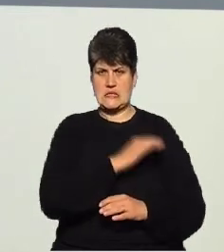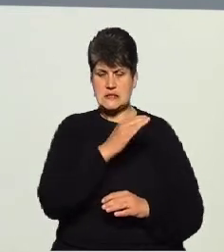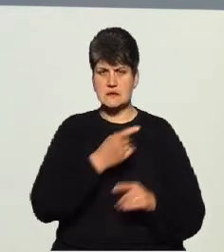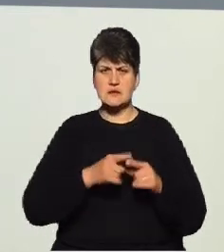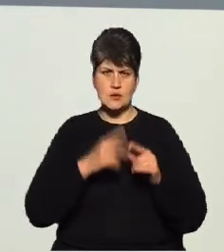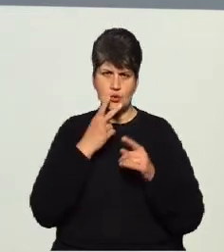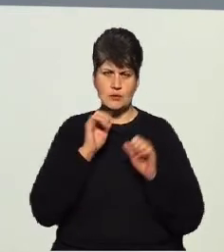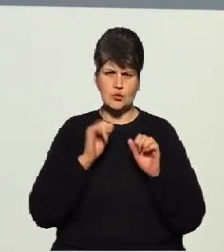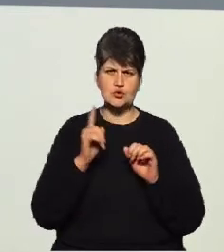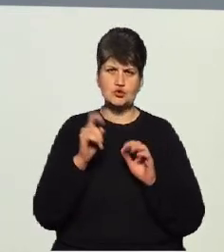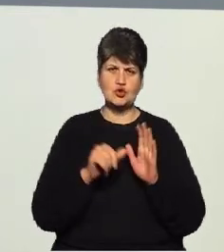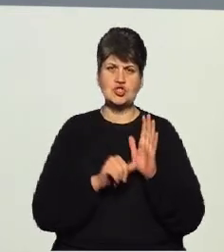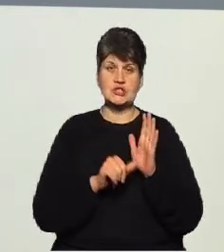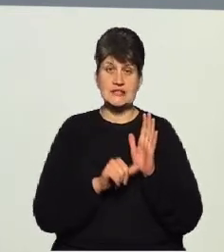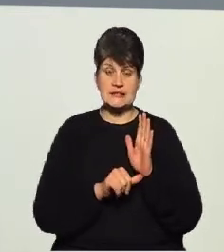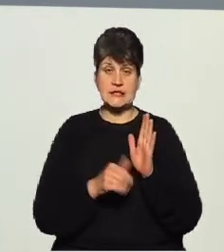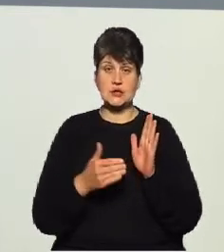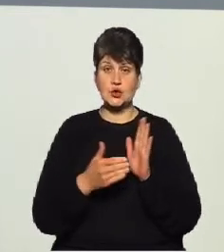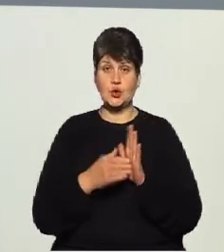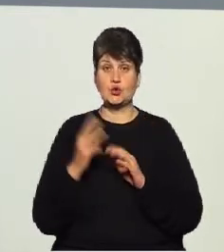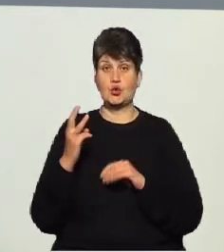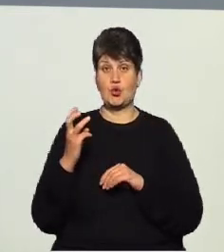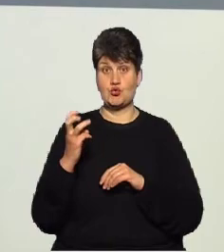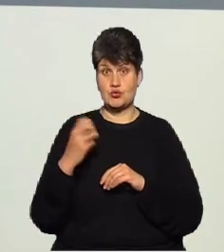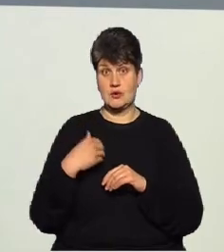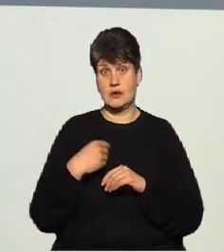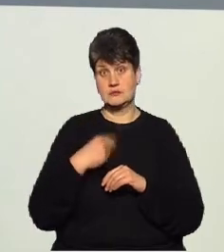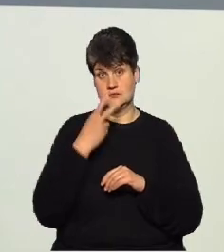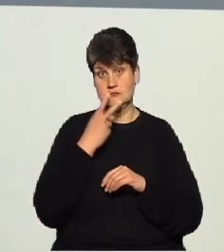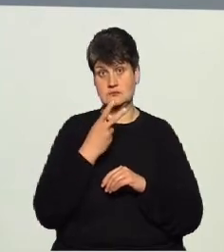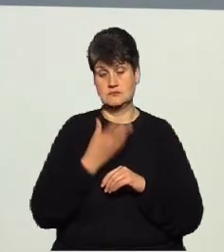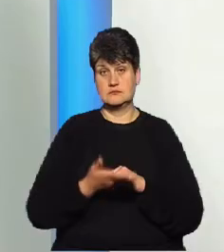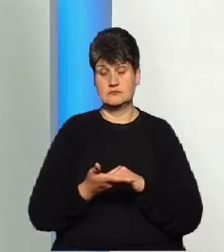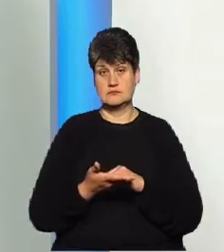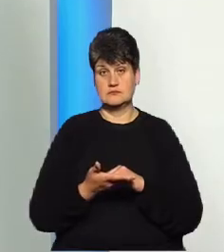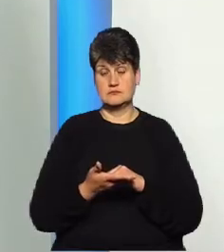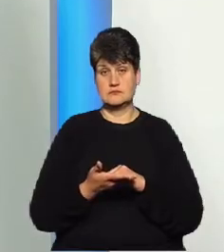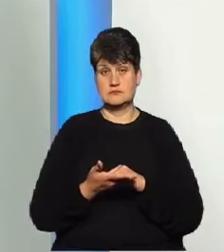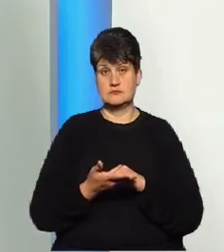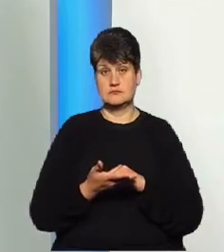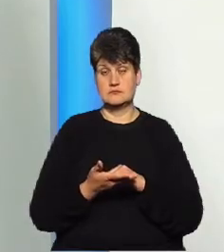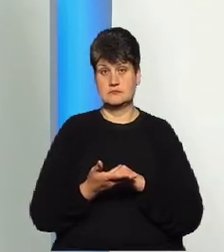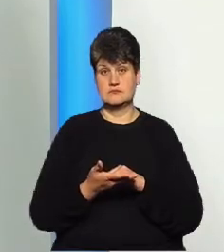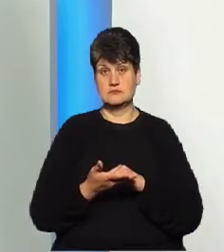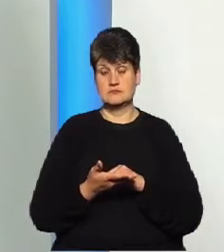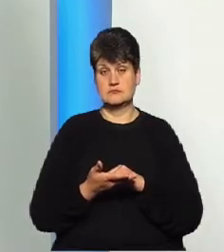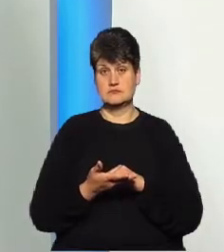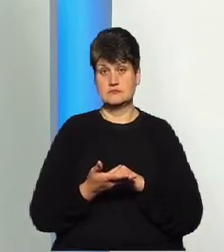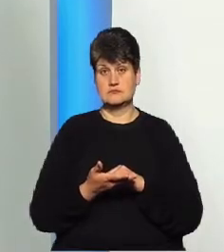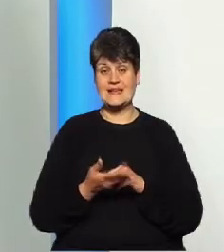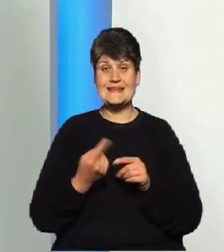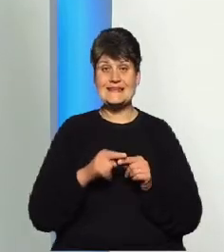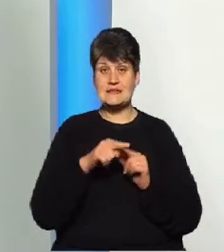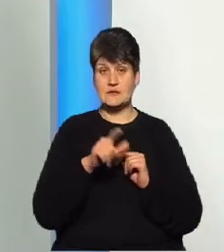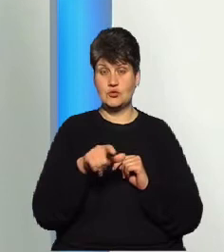і навіть до 300, мені довелося спостерігати, міліметрів тутного стовпчика. Ці пацієнти, зазвичай,